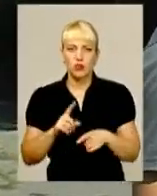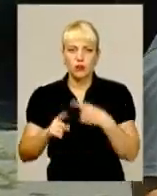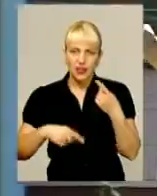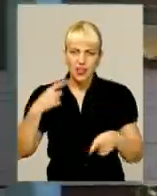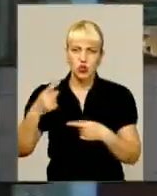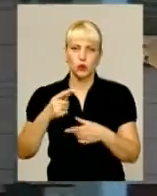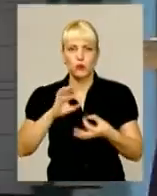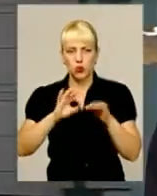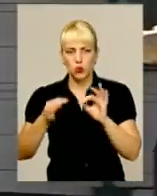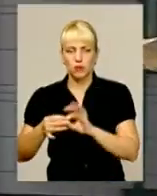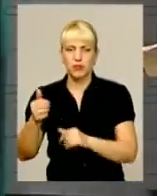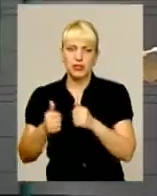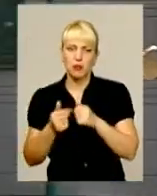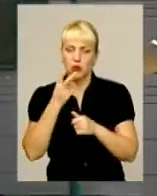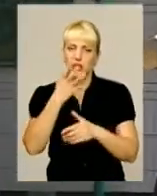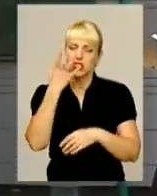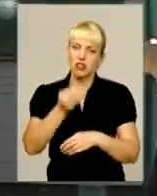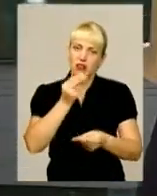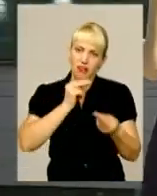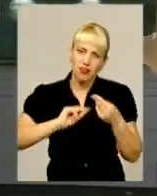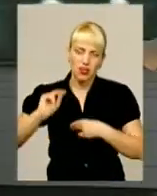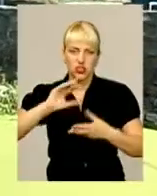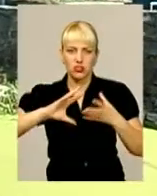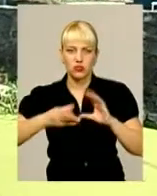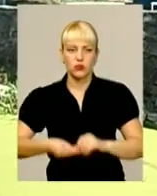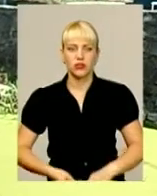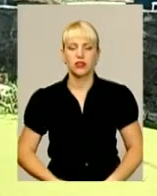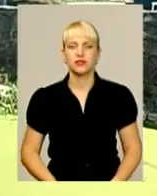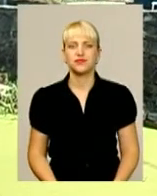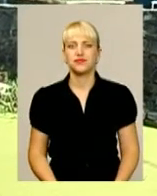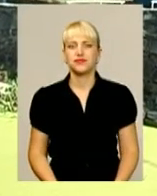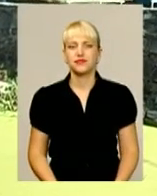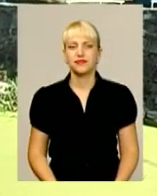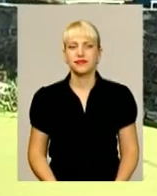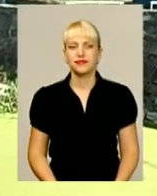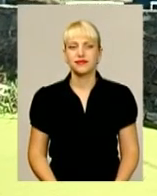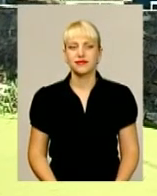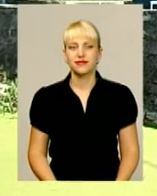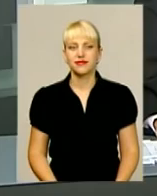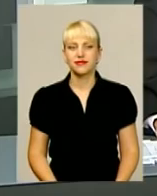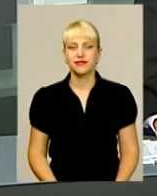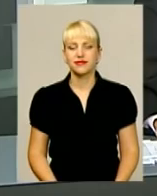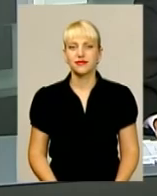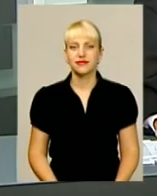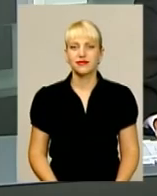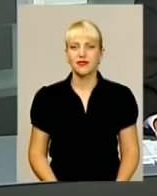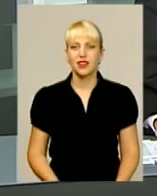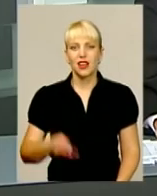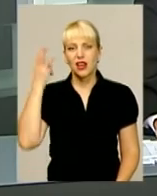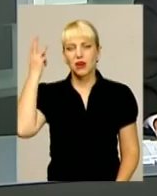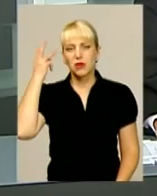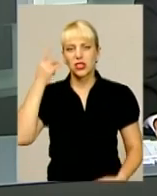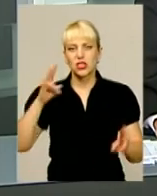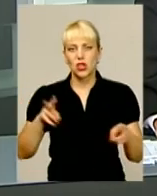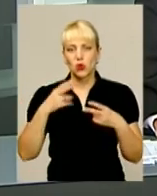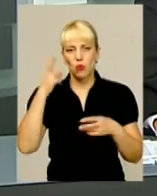показати ще кращий результат. Ярослава Анташевська, Максим Захарченко, Андрій Лазарук. Для інформаційного випуску. Хмельницький